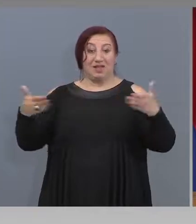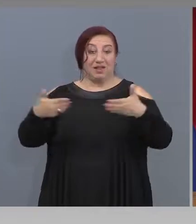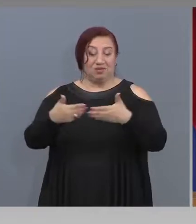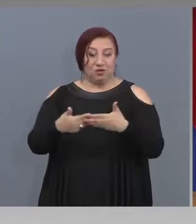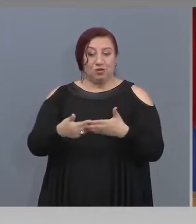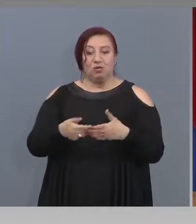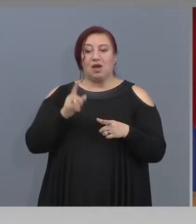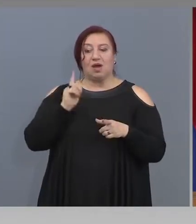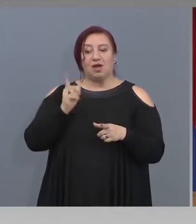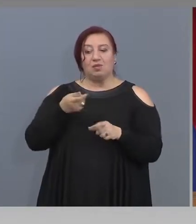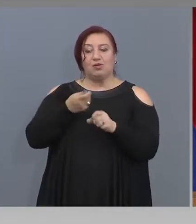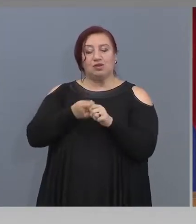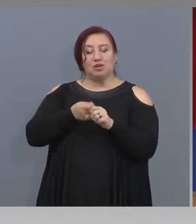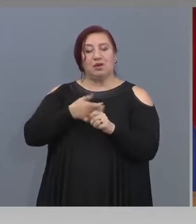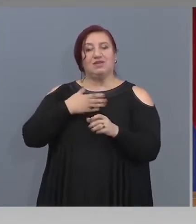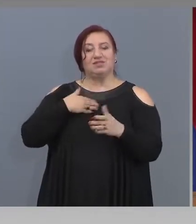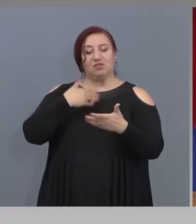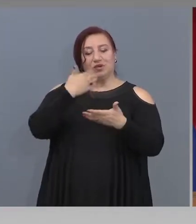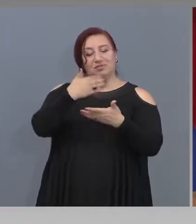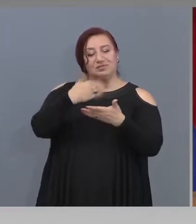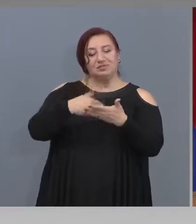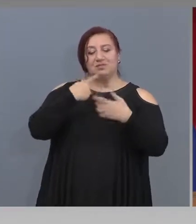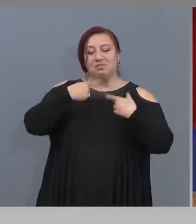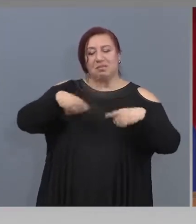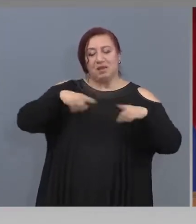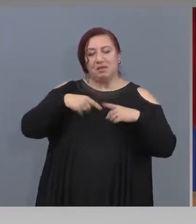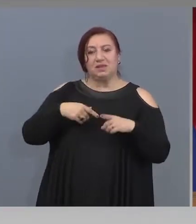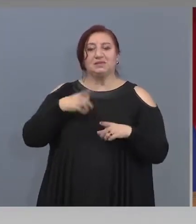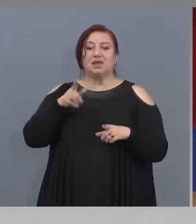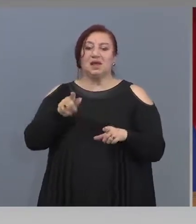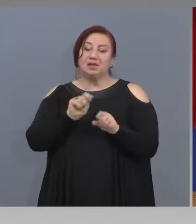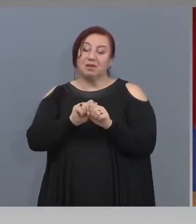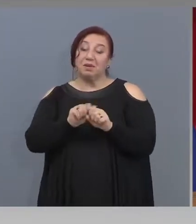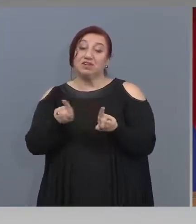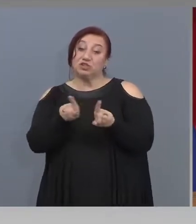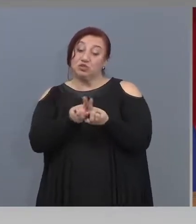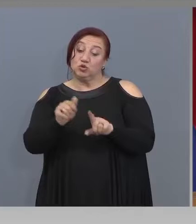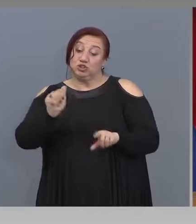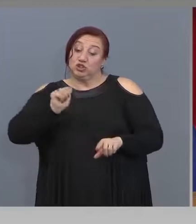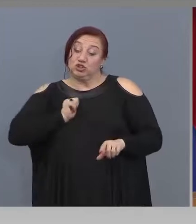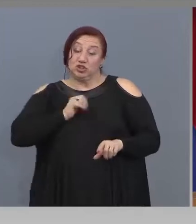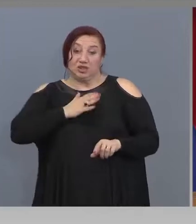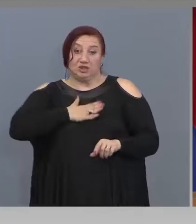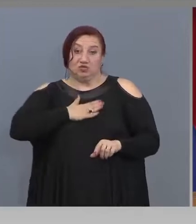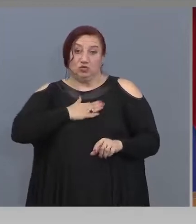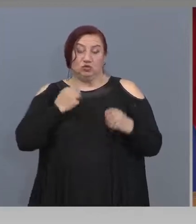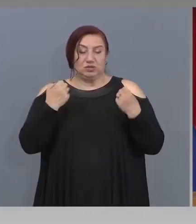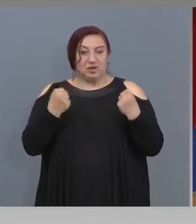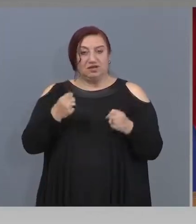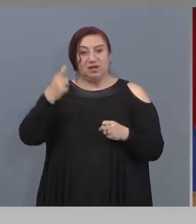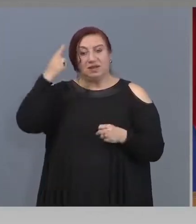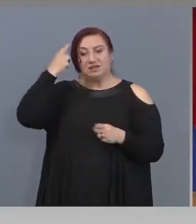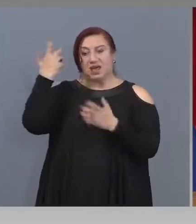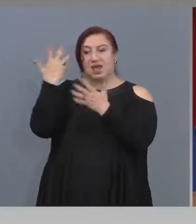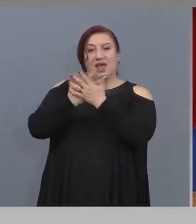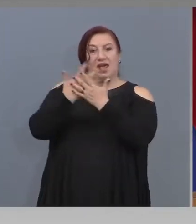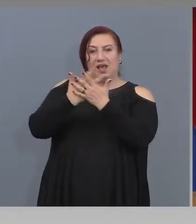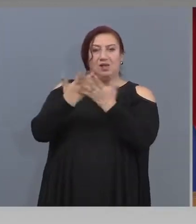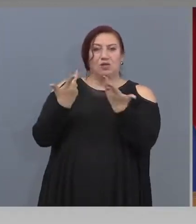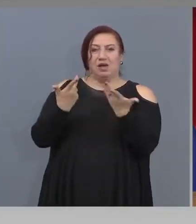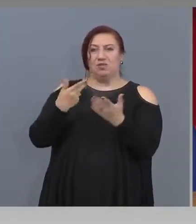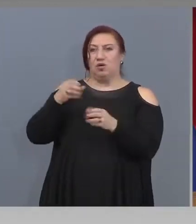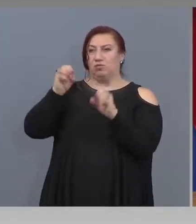пак да нагласат своя репертуар към възможности, без да заседават своето здраве. Киното е, знаете, прожекция, зрител е като е обеспечен,